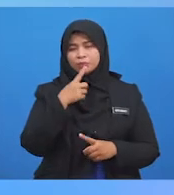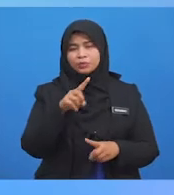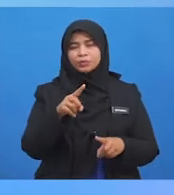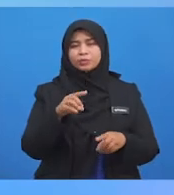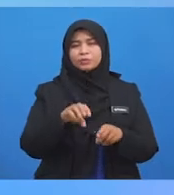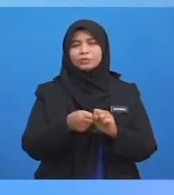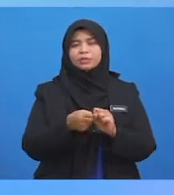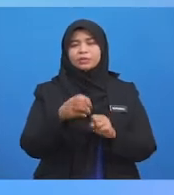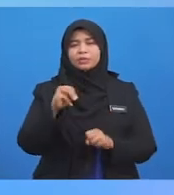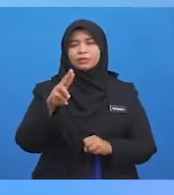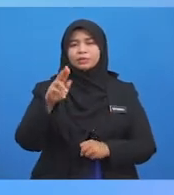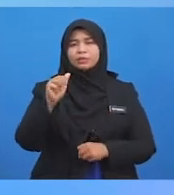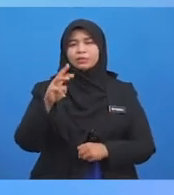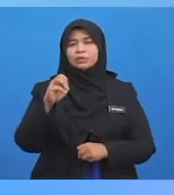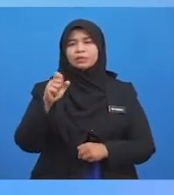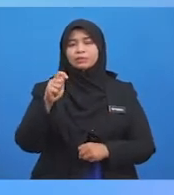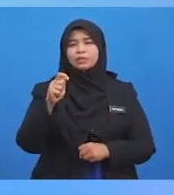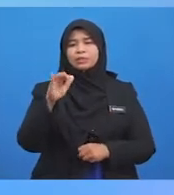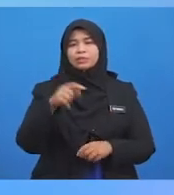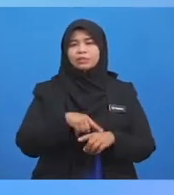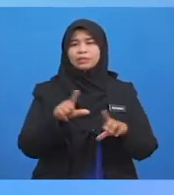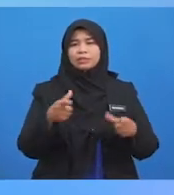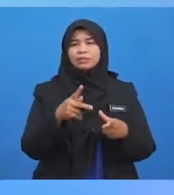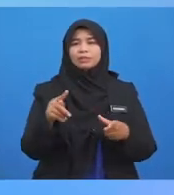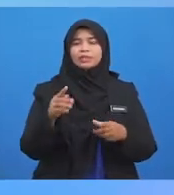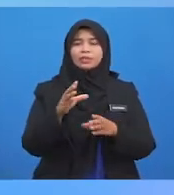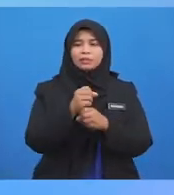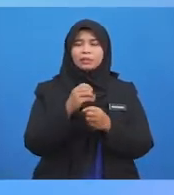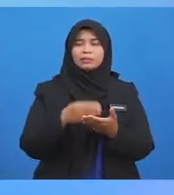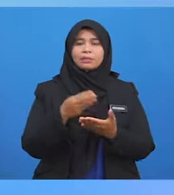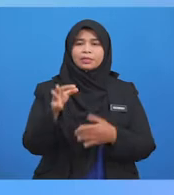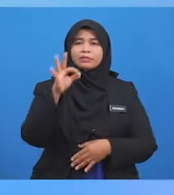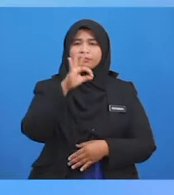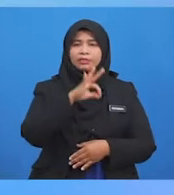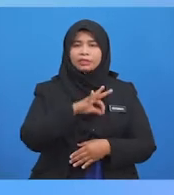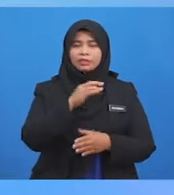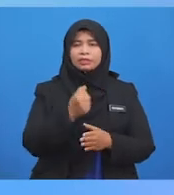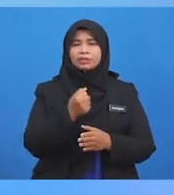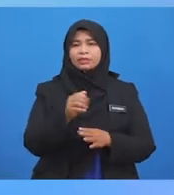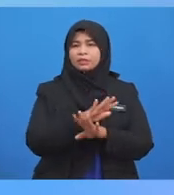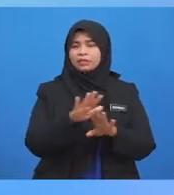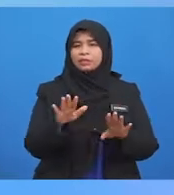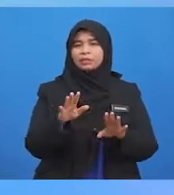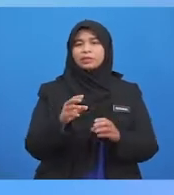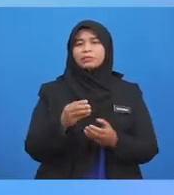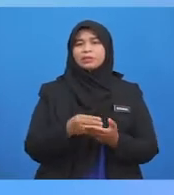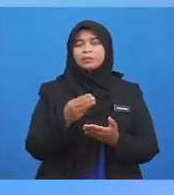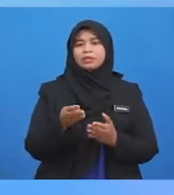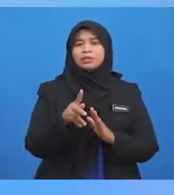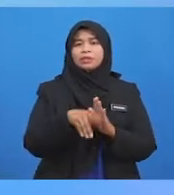Supaya Mu'amalat Yang Dilakukan Dapat Memberi Faidah Atau Tidak Mendatangkan